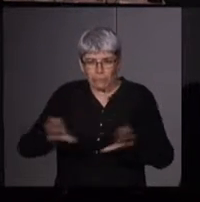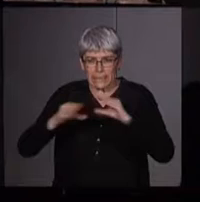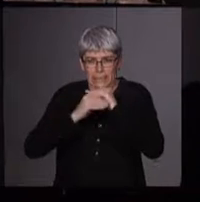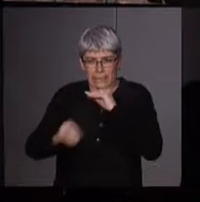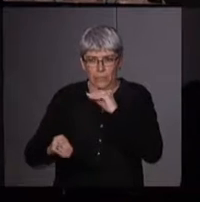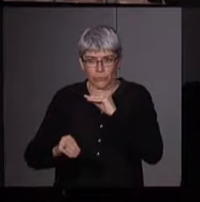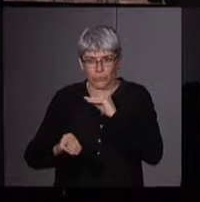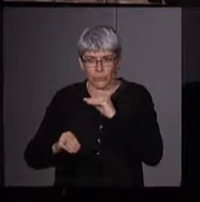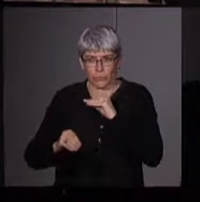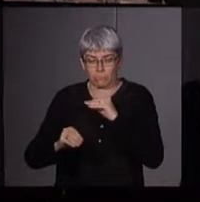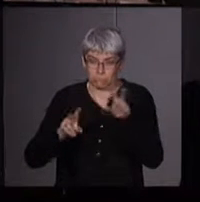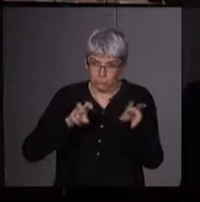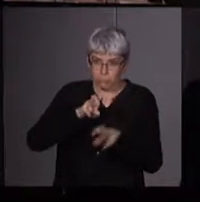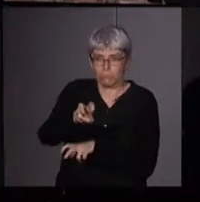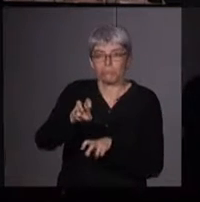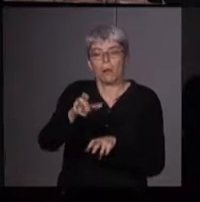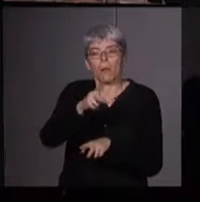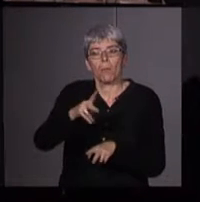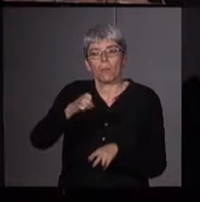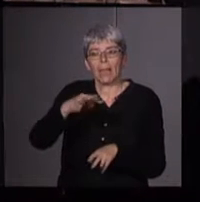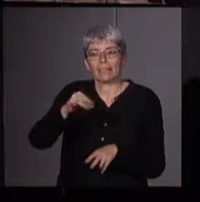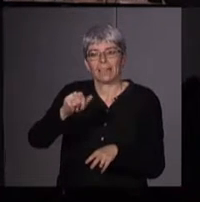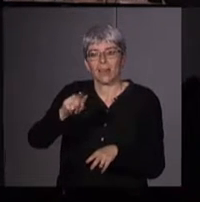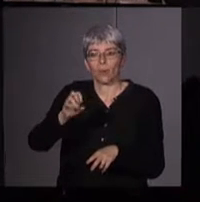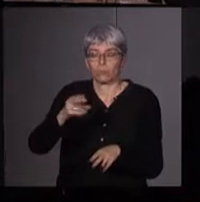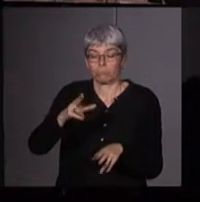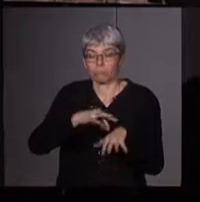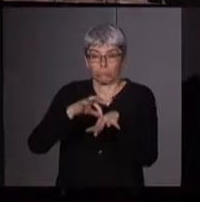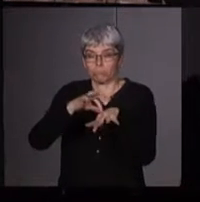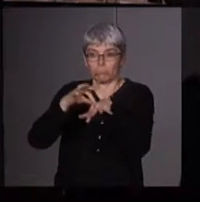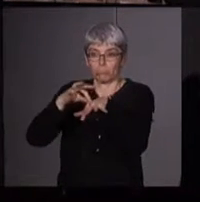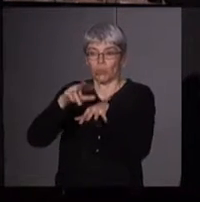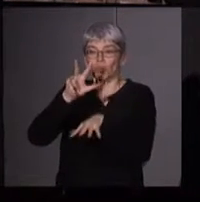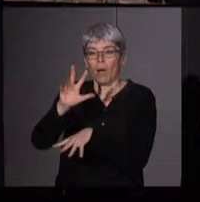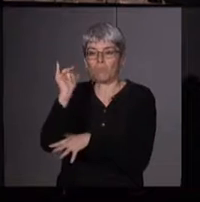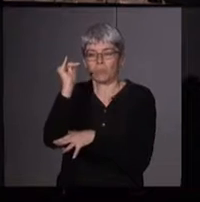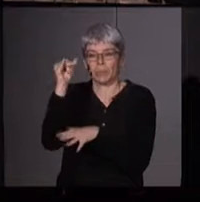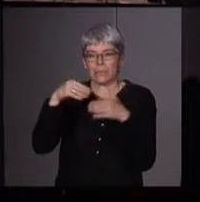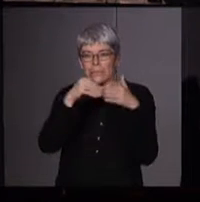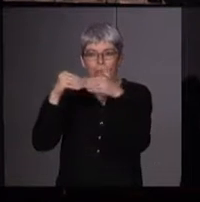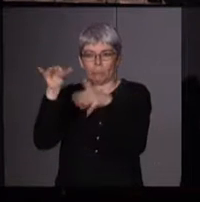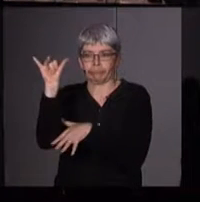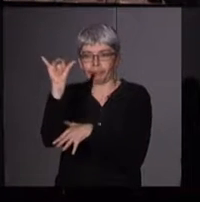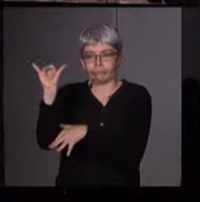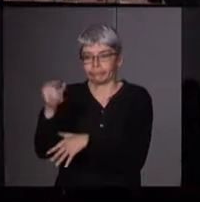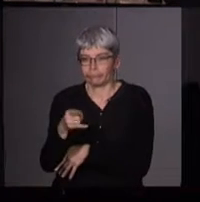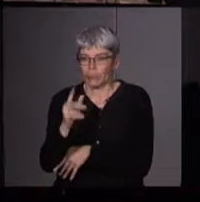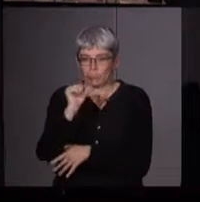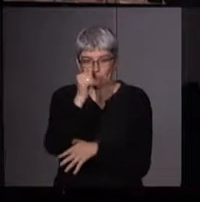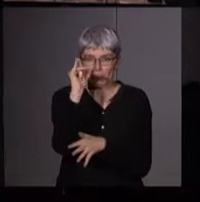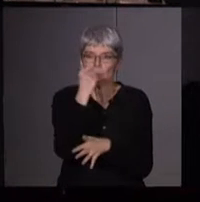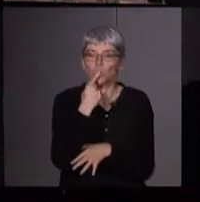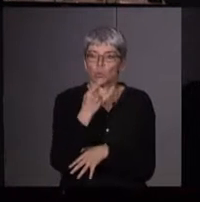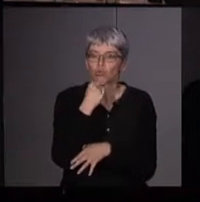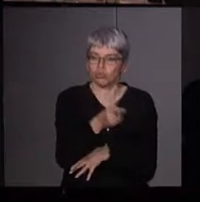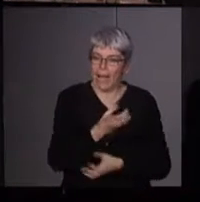Donc là, elles passent au Pentagone même et elles vont se laisser guider par les trois autres poupées qu'elles ont amenées. La première poupée est